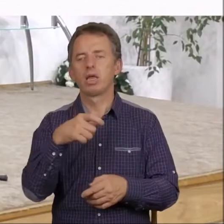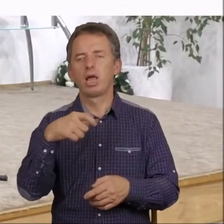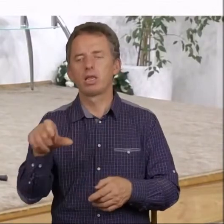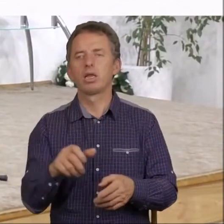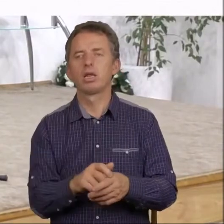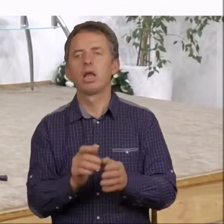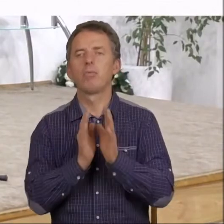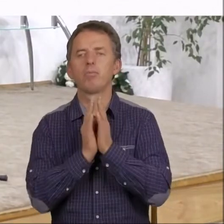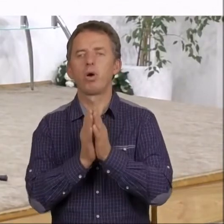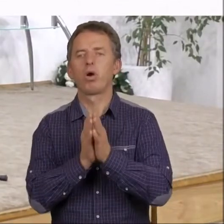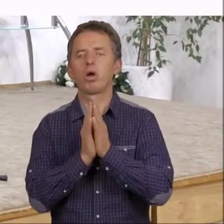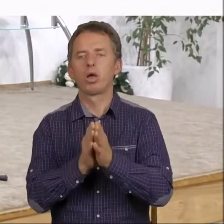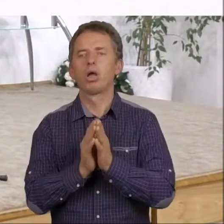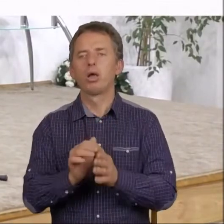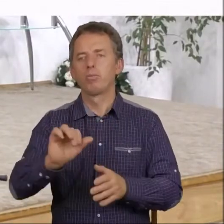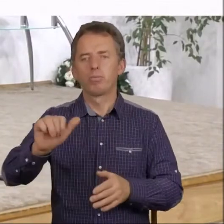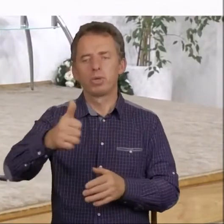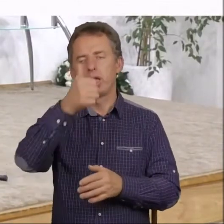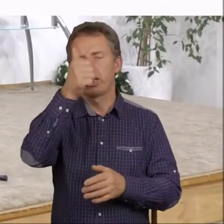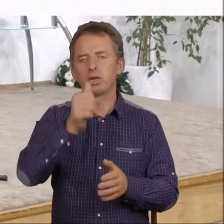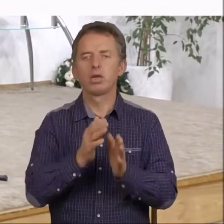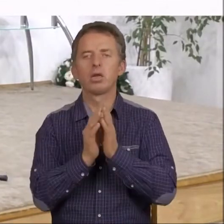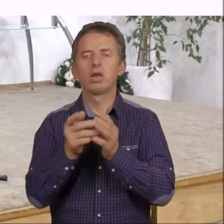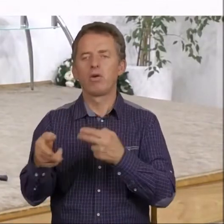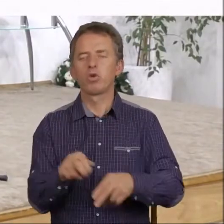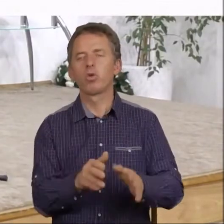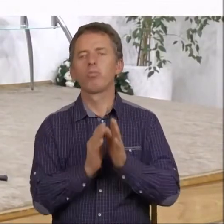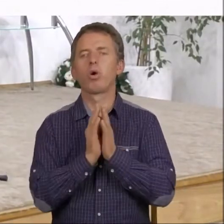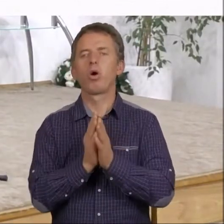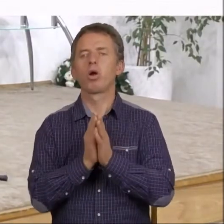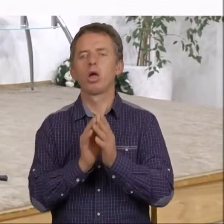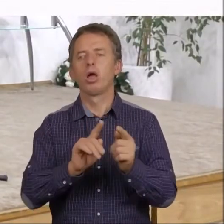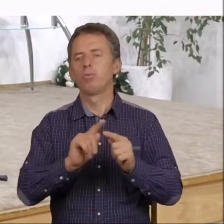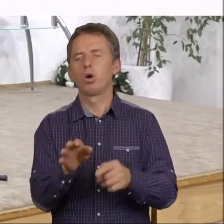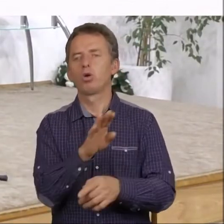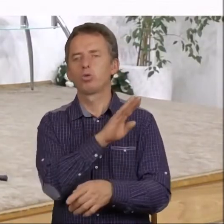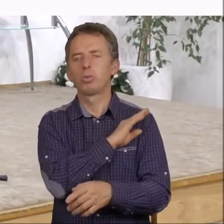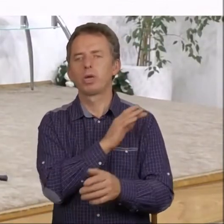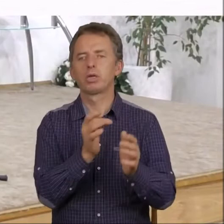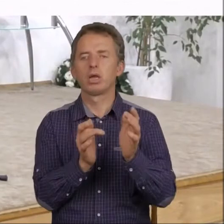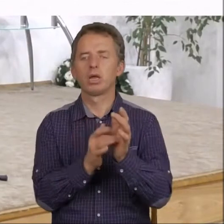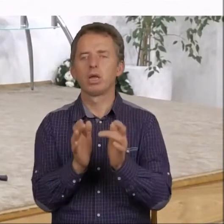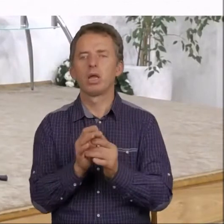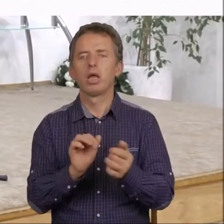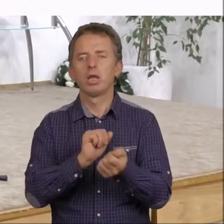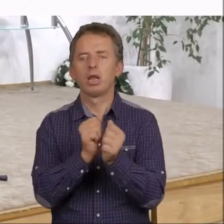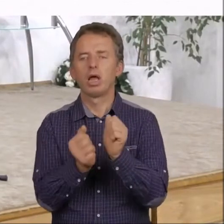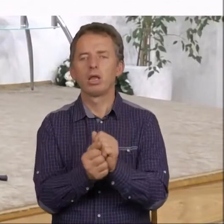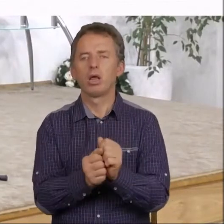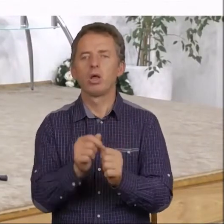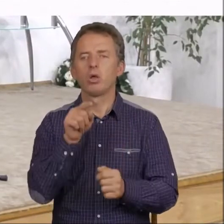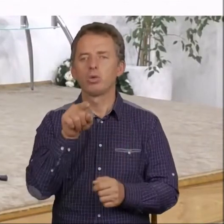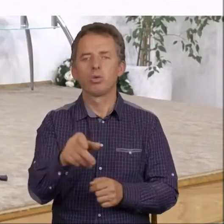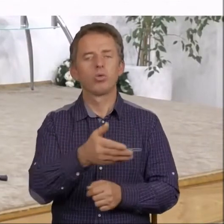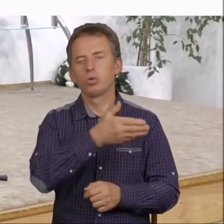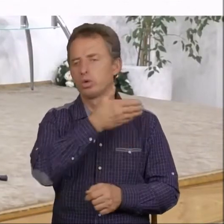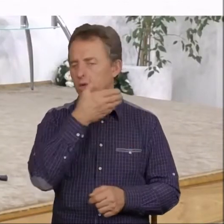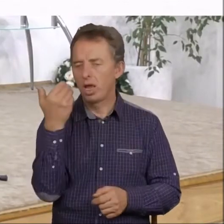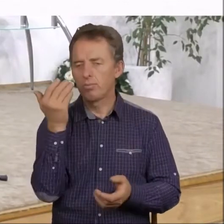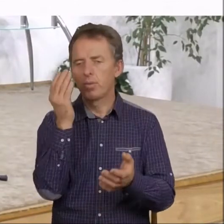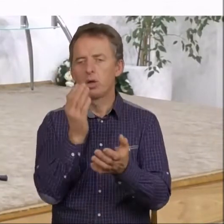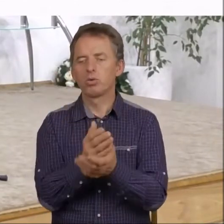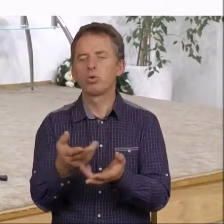prawda? Poganin, pierwszy nawrócony poganin po śmierci Chrystusa. Natomiast tutaj już nie ma nawróceń.